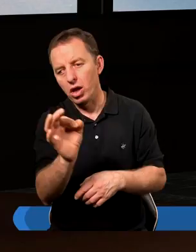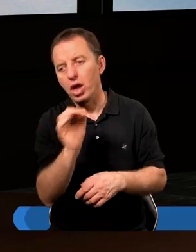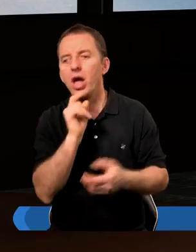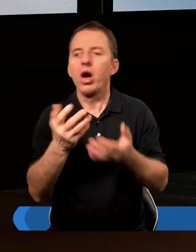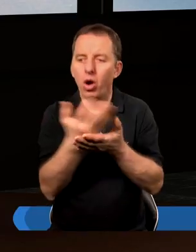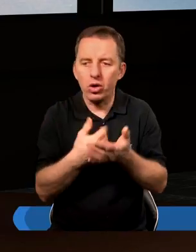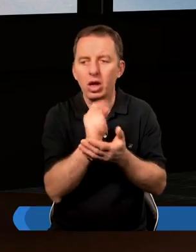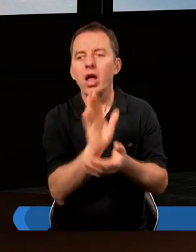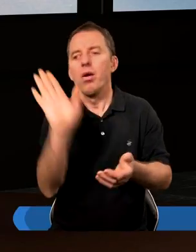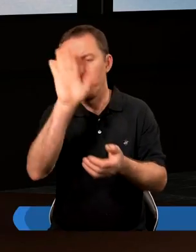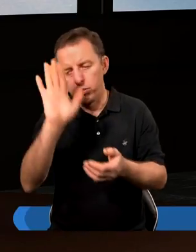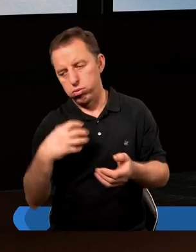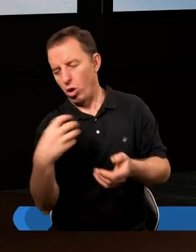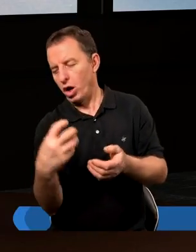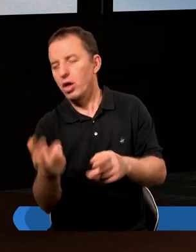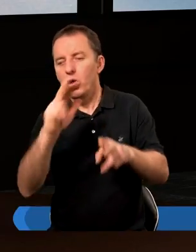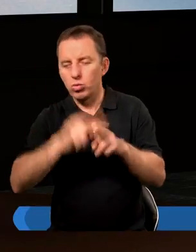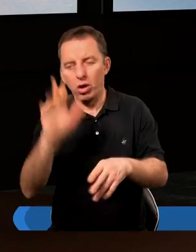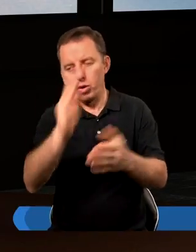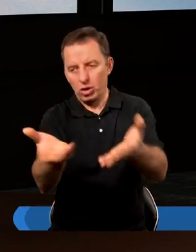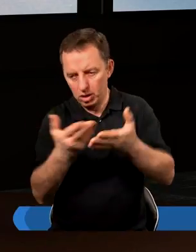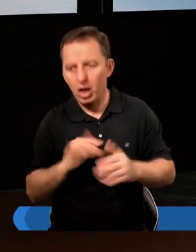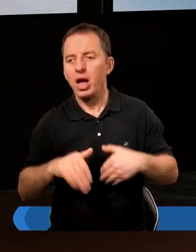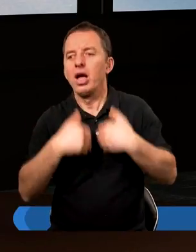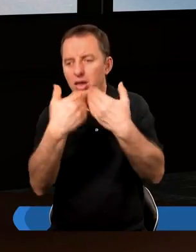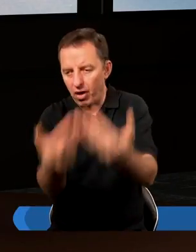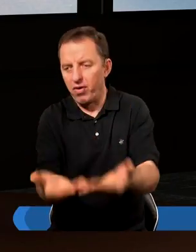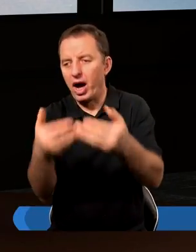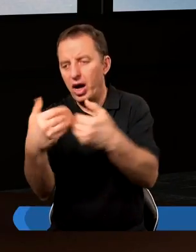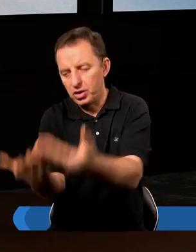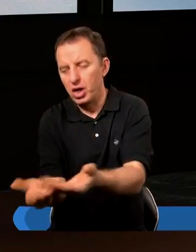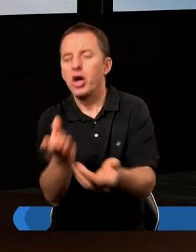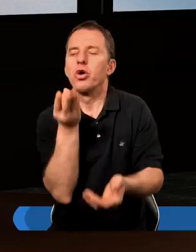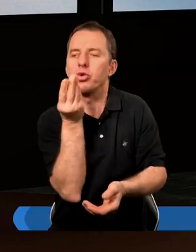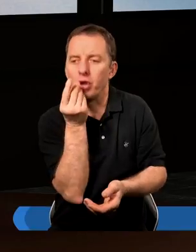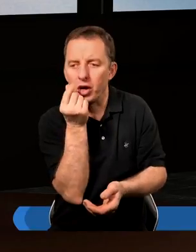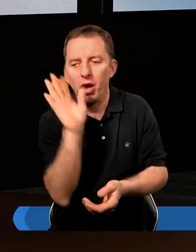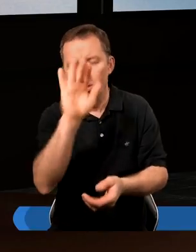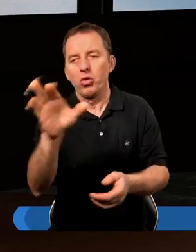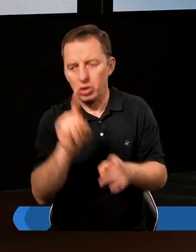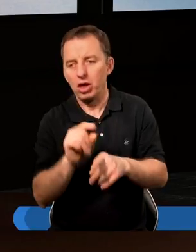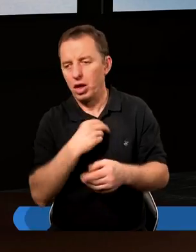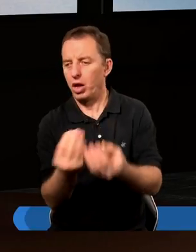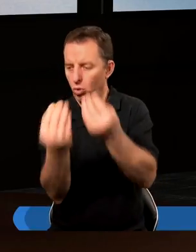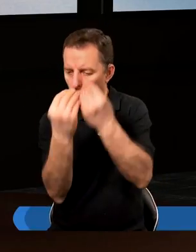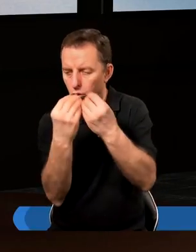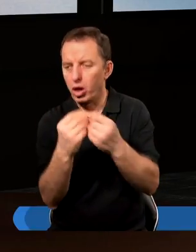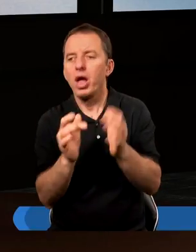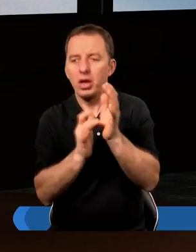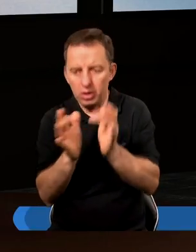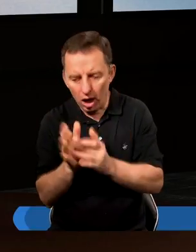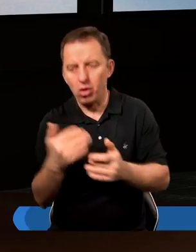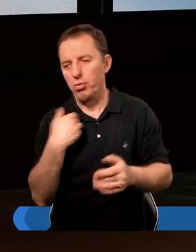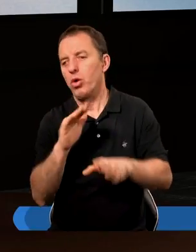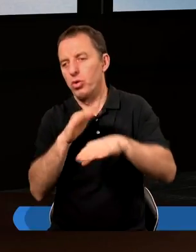dobre korzystanie z bogactw, które Bóg nam daje, a dawanie cieszy. I tego Bóg też nas uczy. Jezus